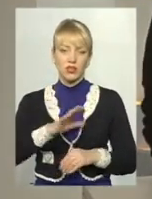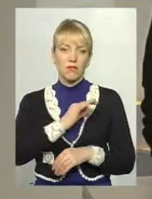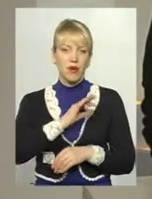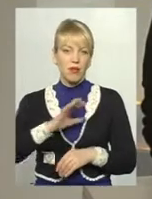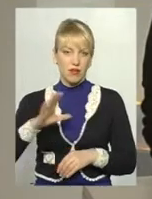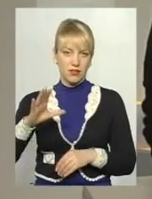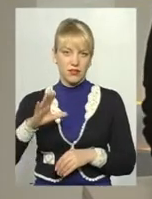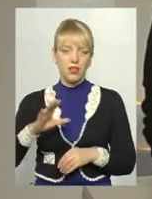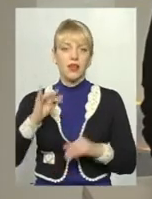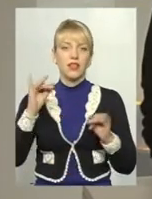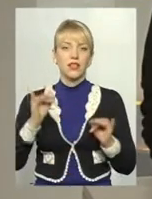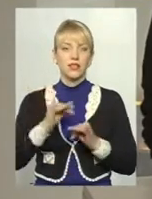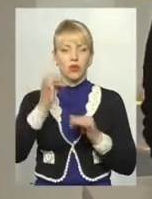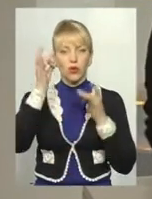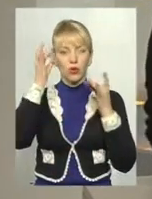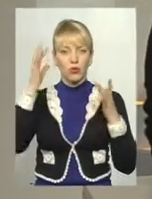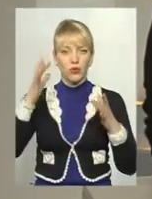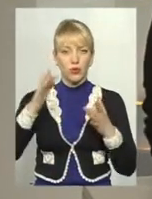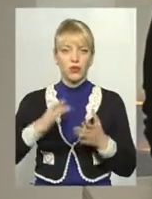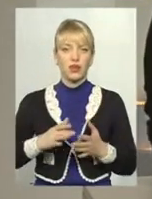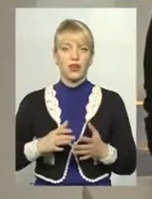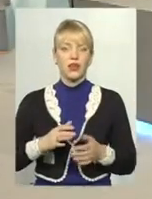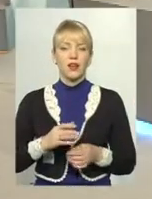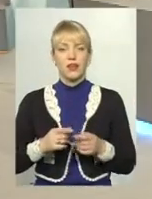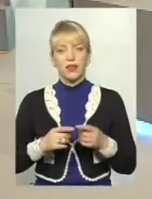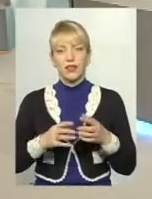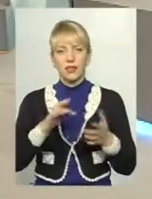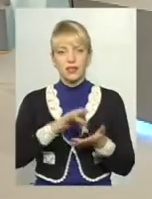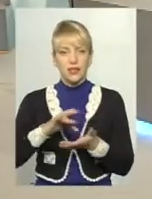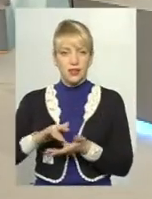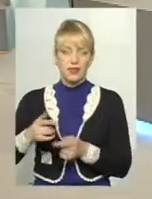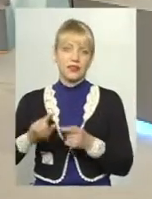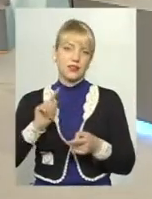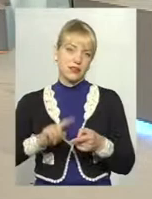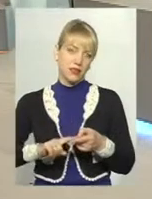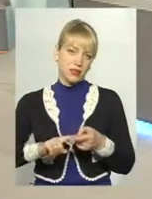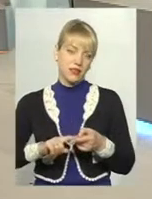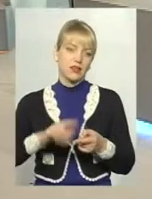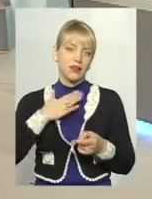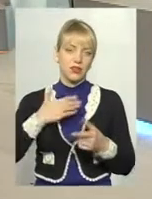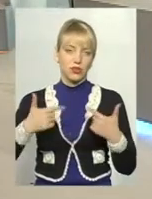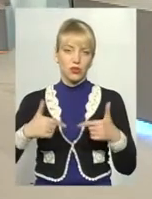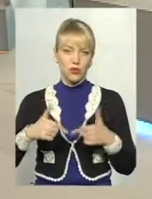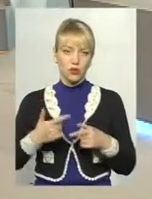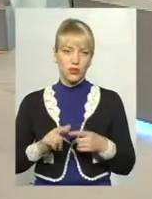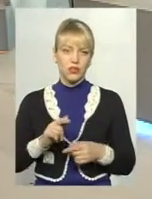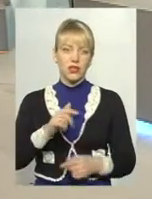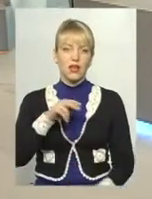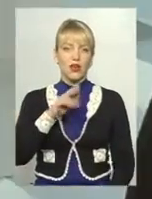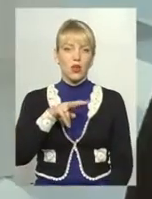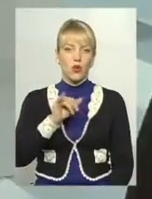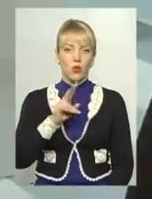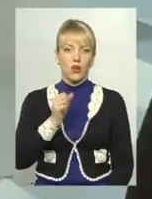історико-культурні багатства, наші гості. Хочу вам їх представити. Це пані Валентина